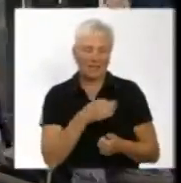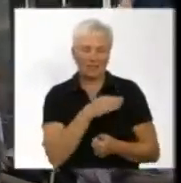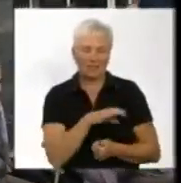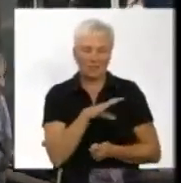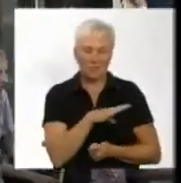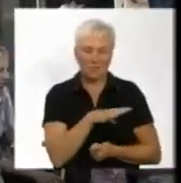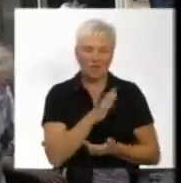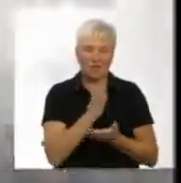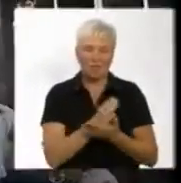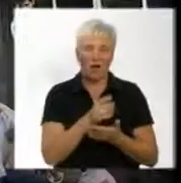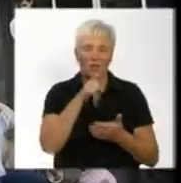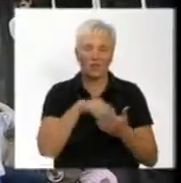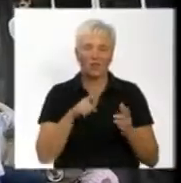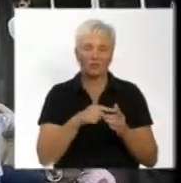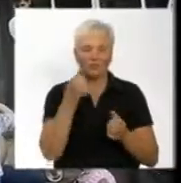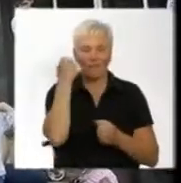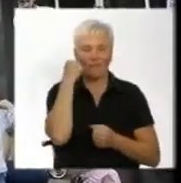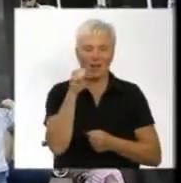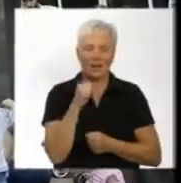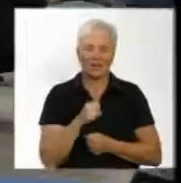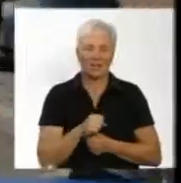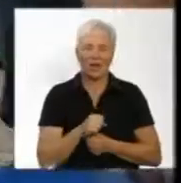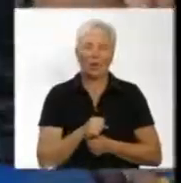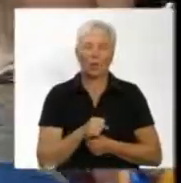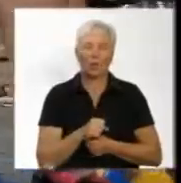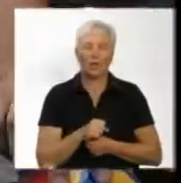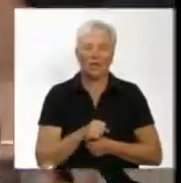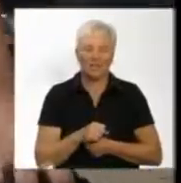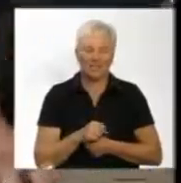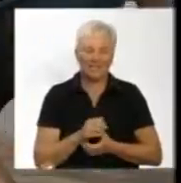Маємо надію, що виграємо. Він до тату швидше біжить.